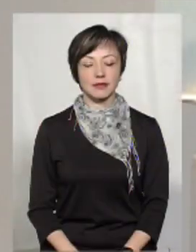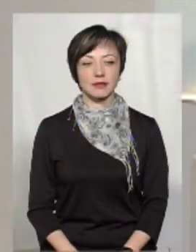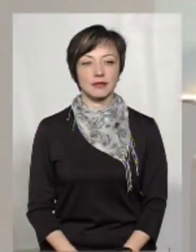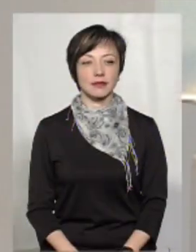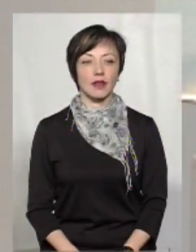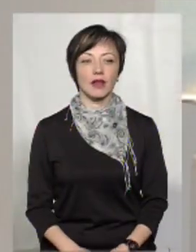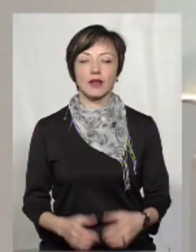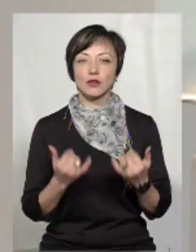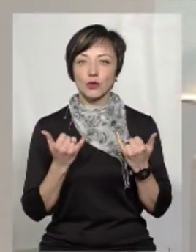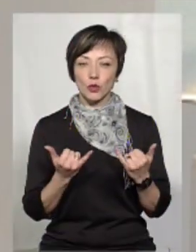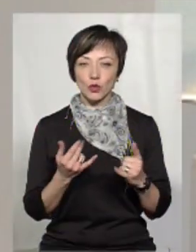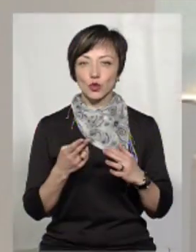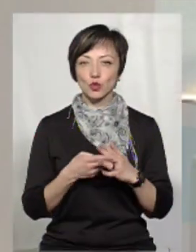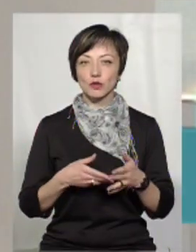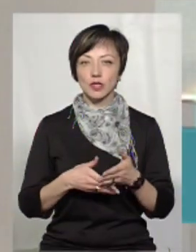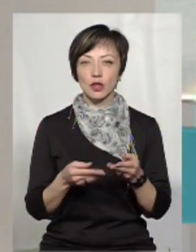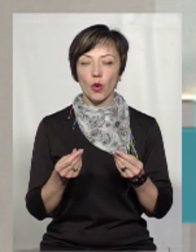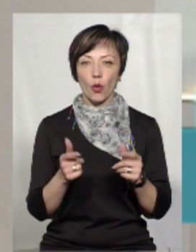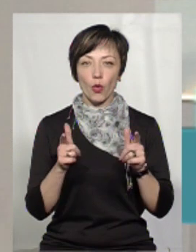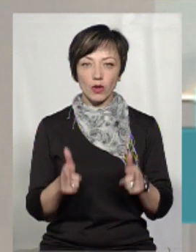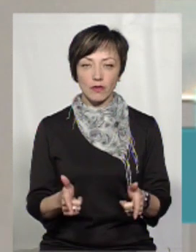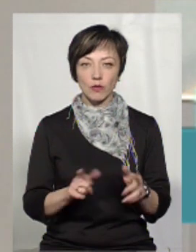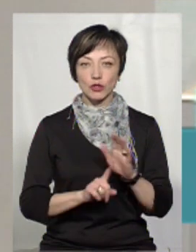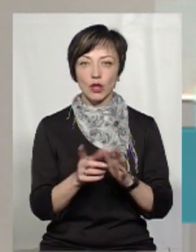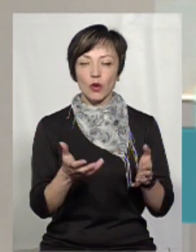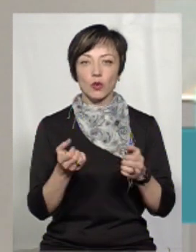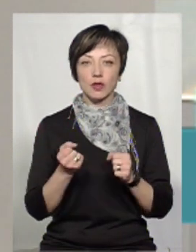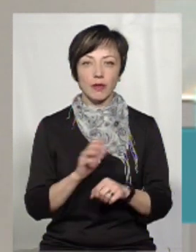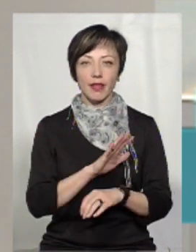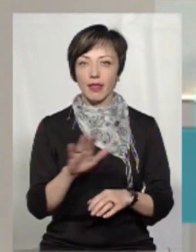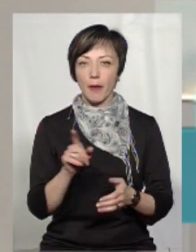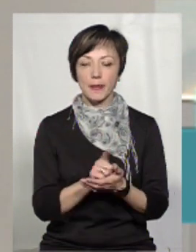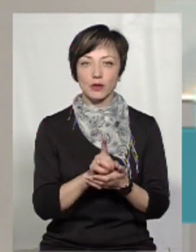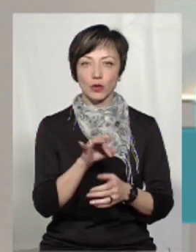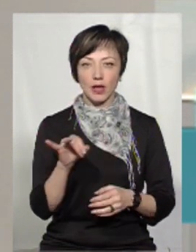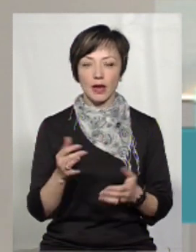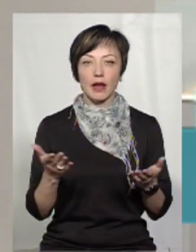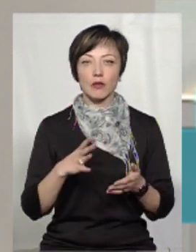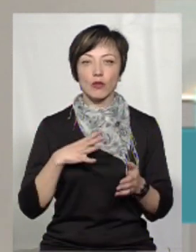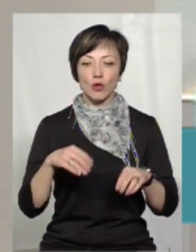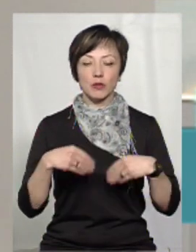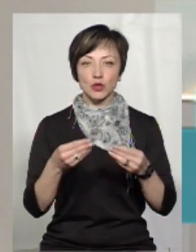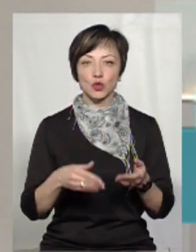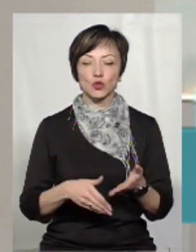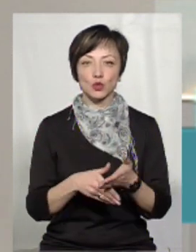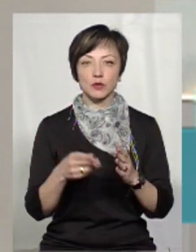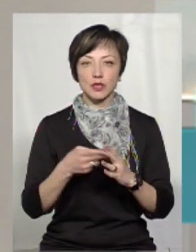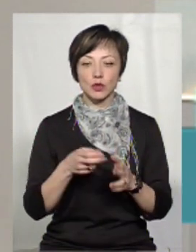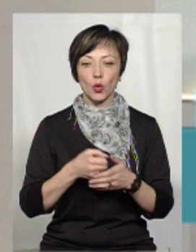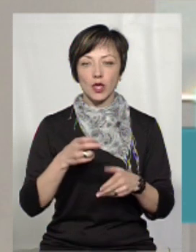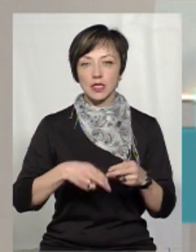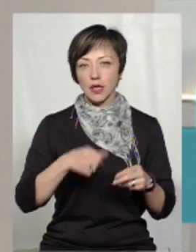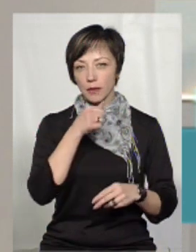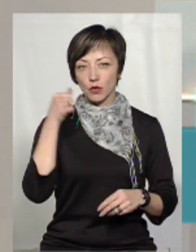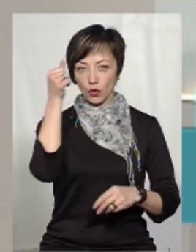Ви сьогодні субсидії готівкою почали отримувати не пенсіонери. Яким було призначено субсидії до кінця